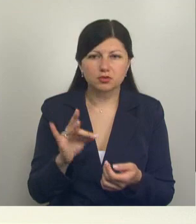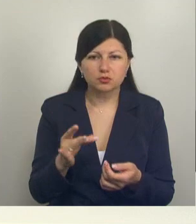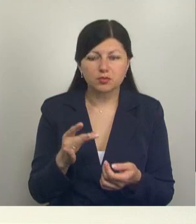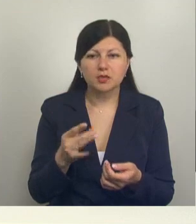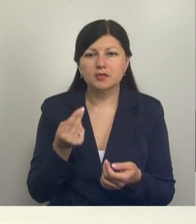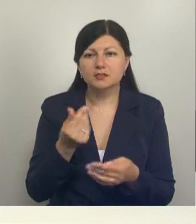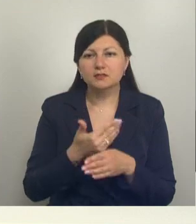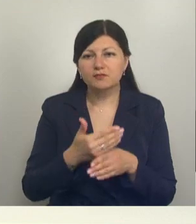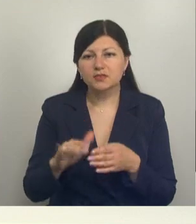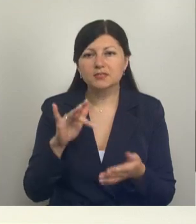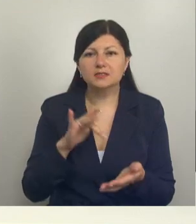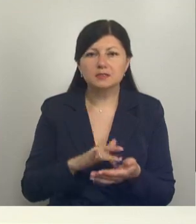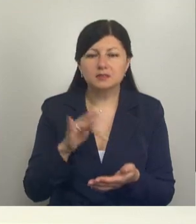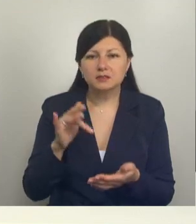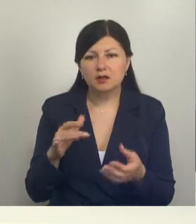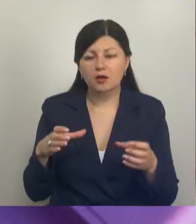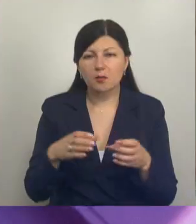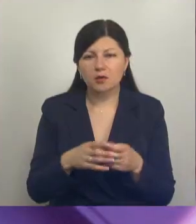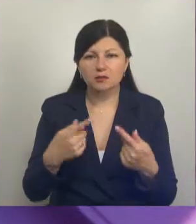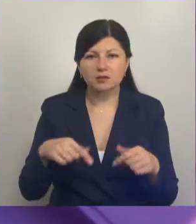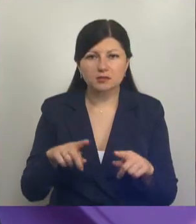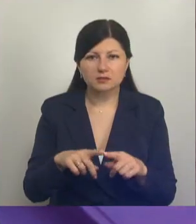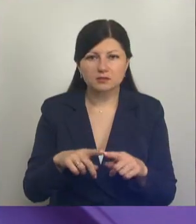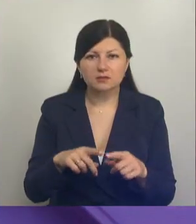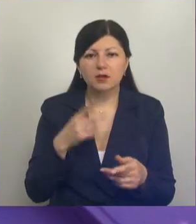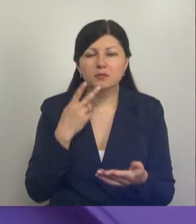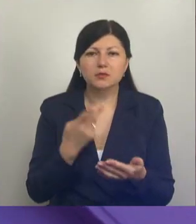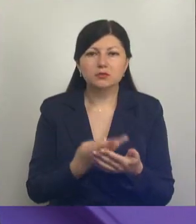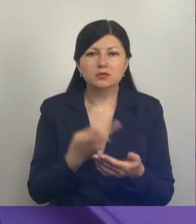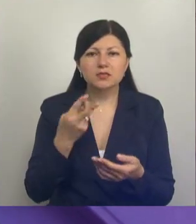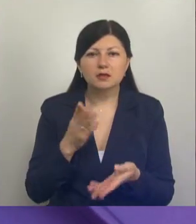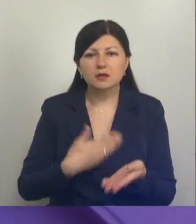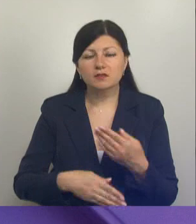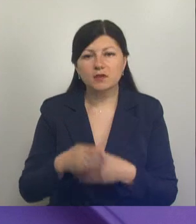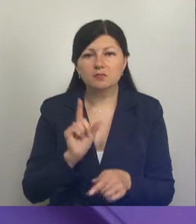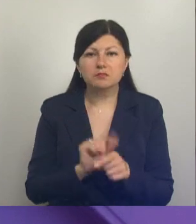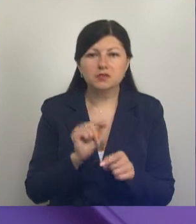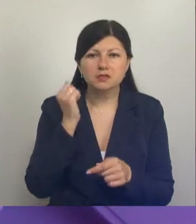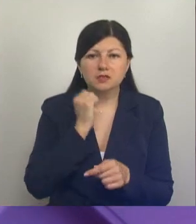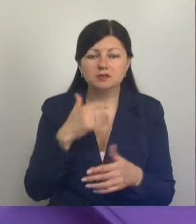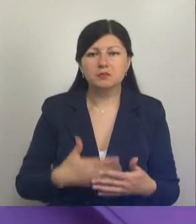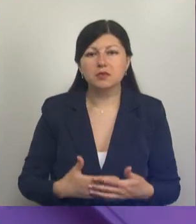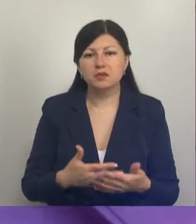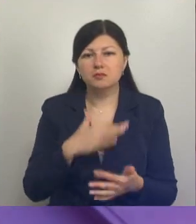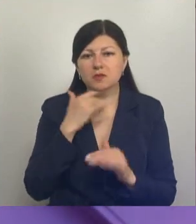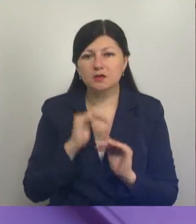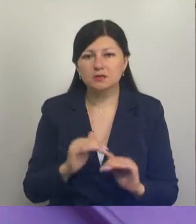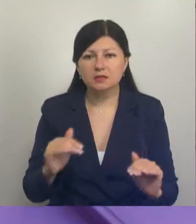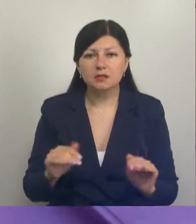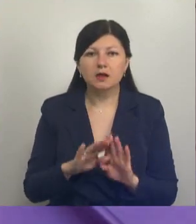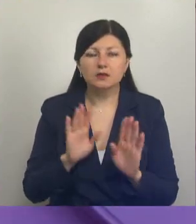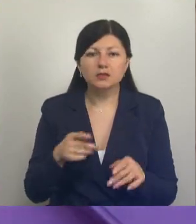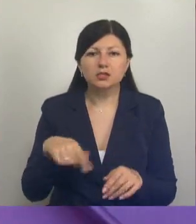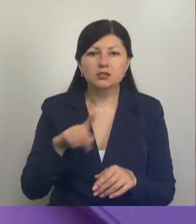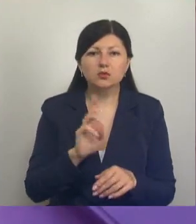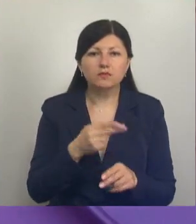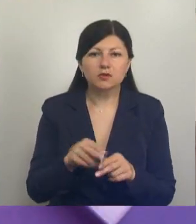Средства выделил Центральный аппарат организации. Они предусмотрены для инвалидов, пенсионеров, беременных, многодетных, а также тех,